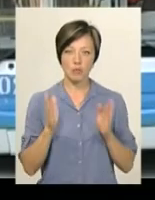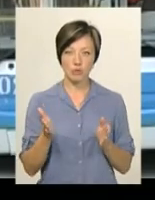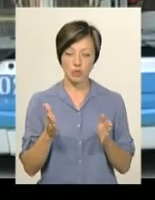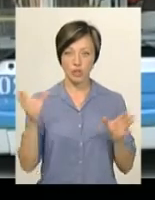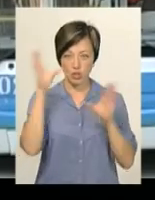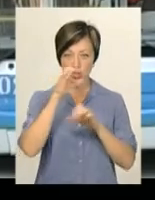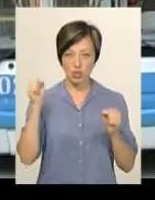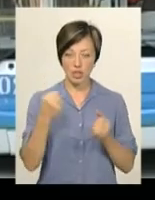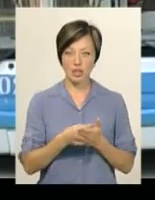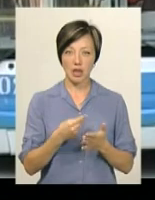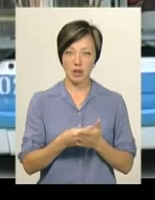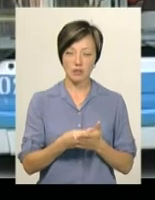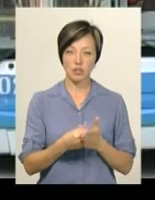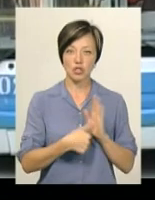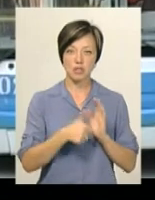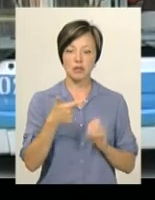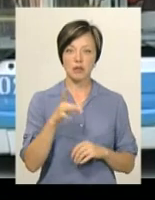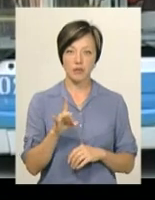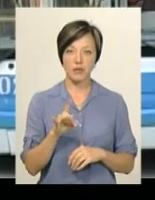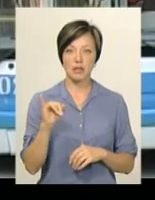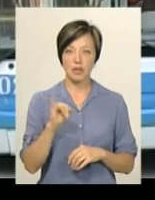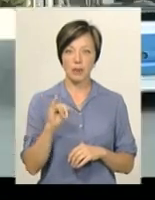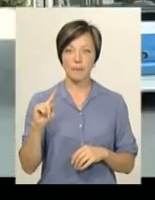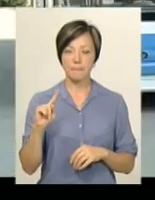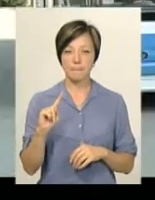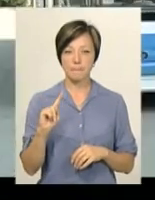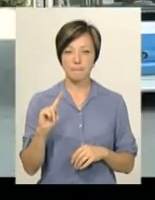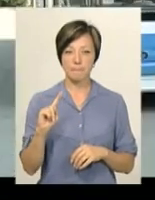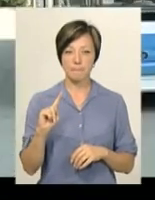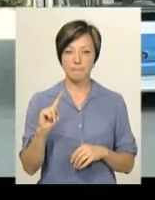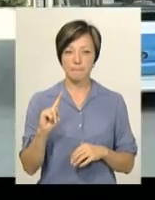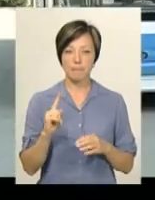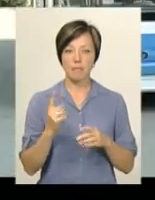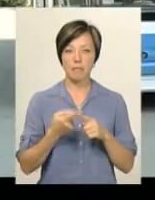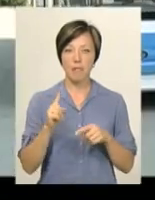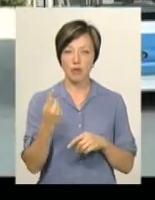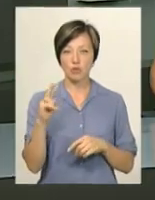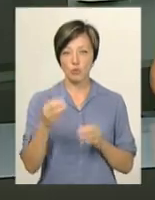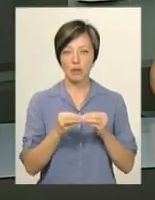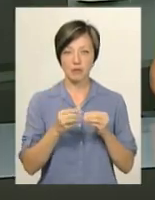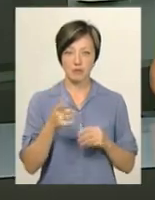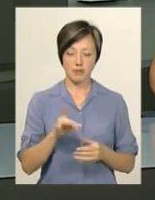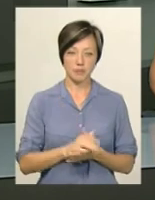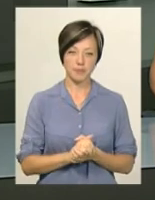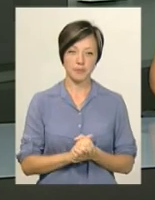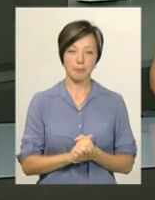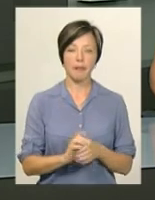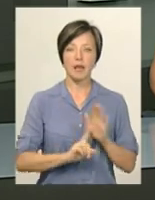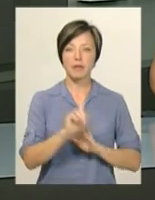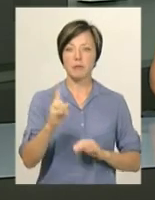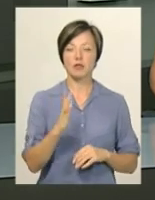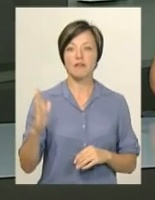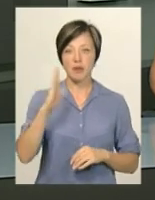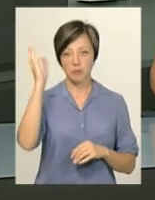нічний тариф буде складати 6 гривень, ну а першого дорогу він буде вартувати 10 гривень. Нагадаю, з 1